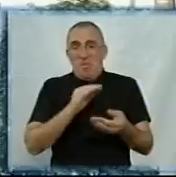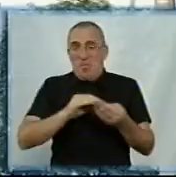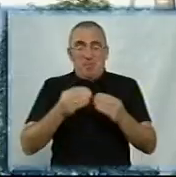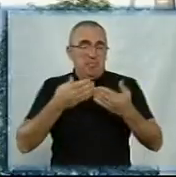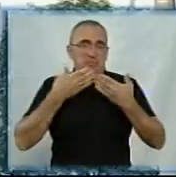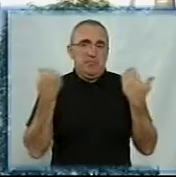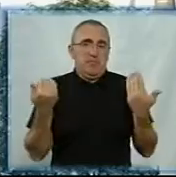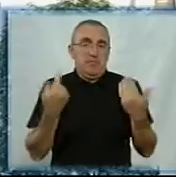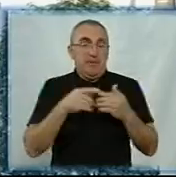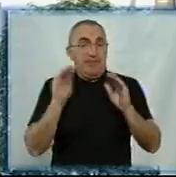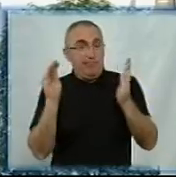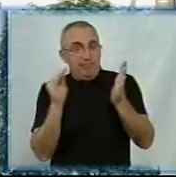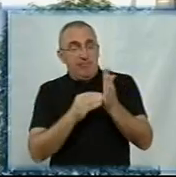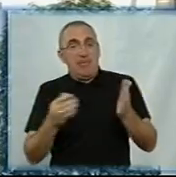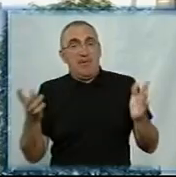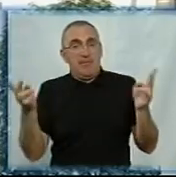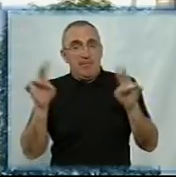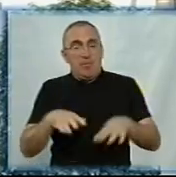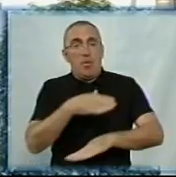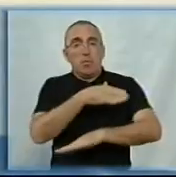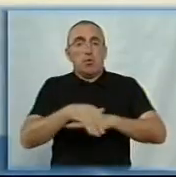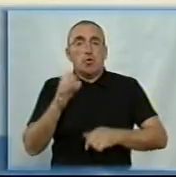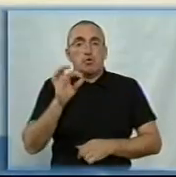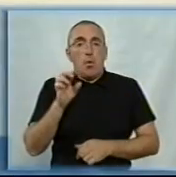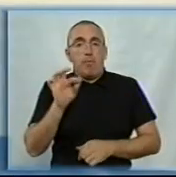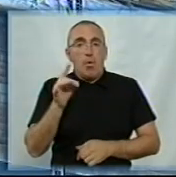проблеми. Такий напис зберігся на будинку на вулиці Соборна.